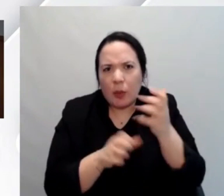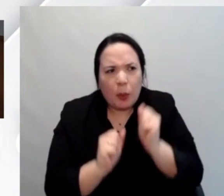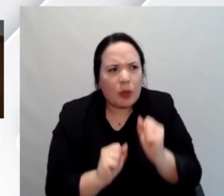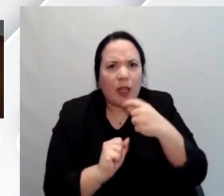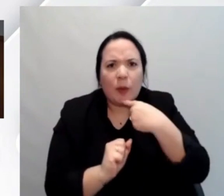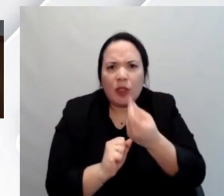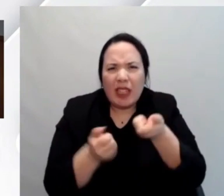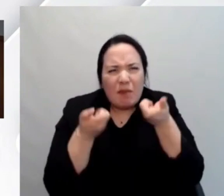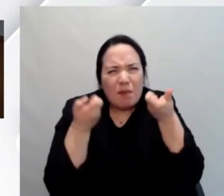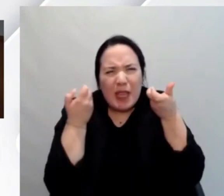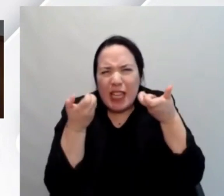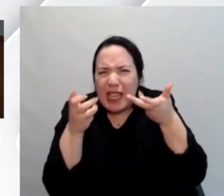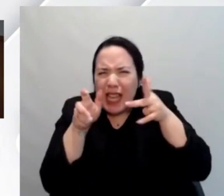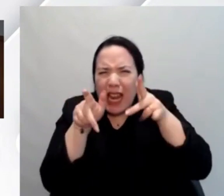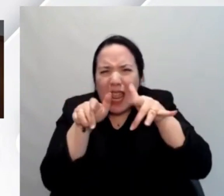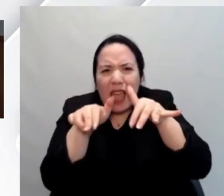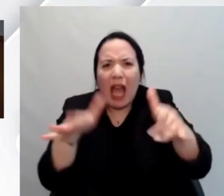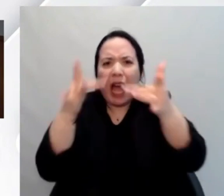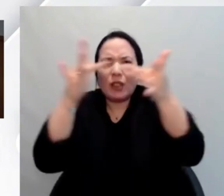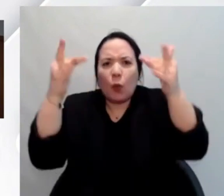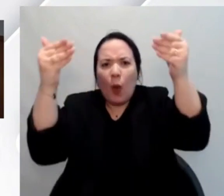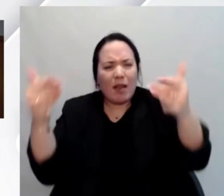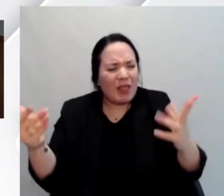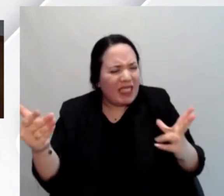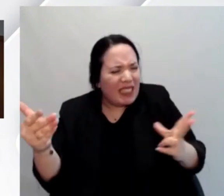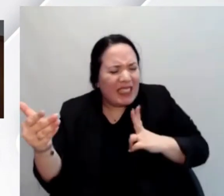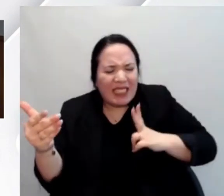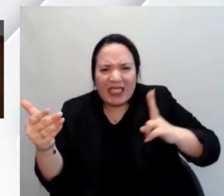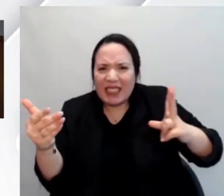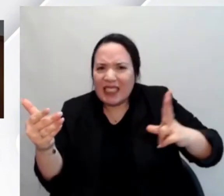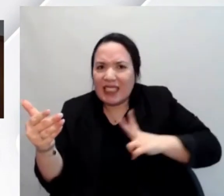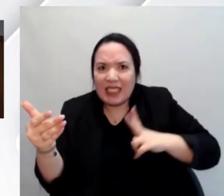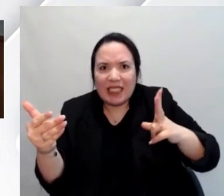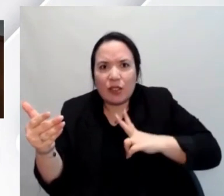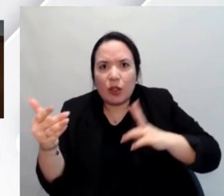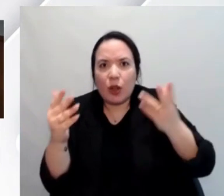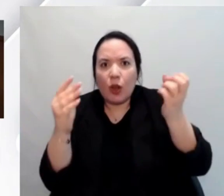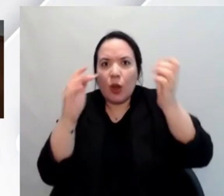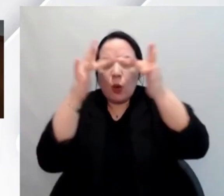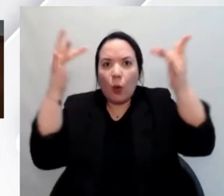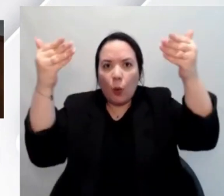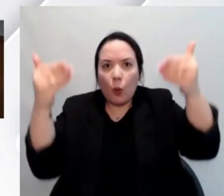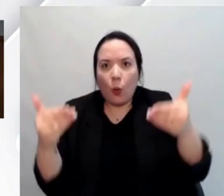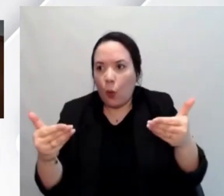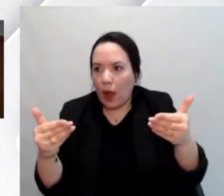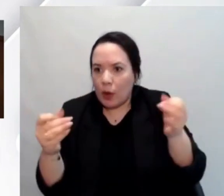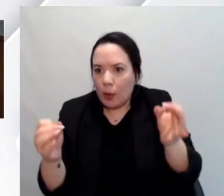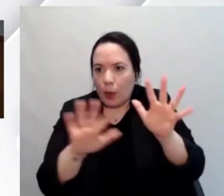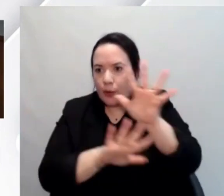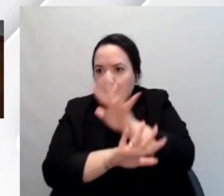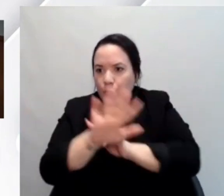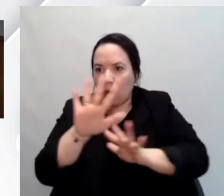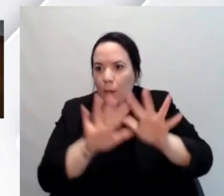di pagine web. Quindi il web chiaramente è esploso non soltanto nella quantità di informazioni,